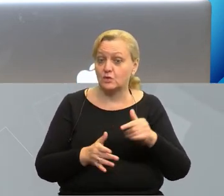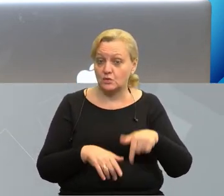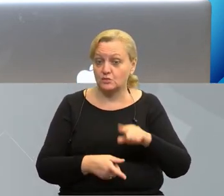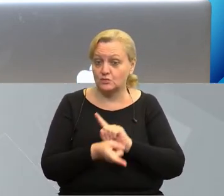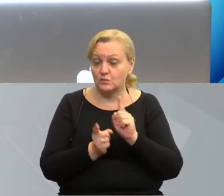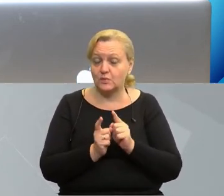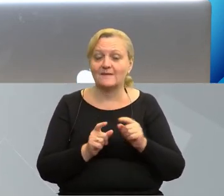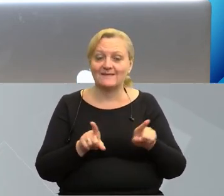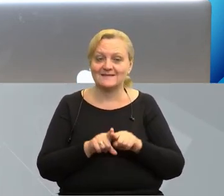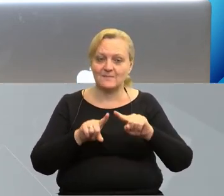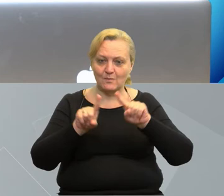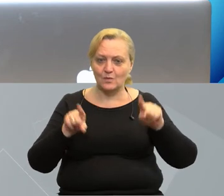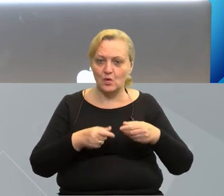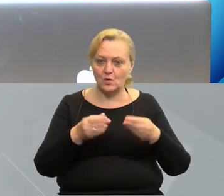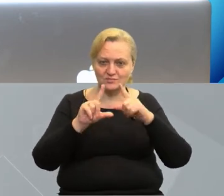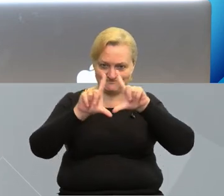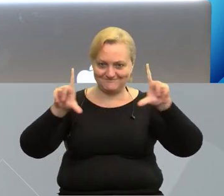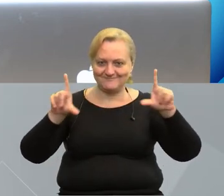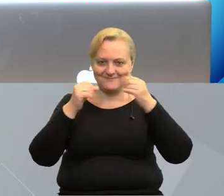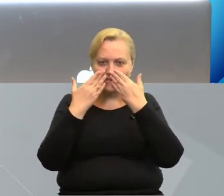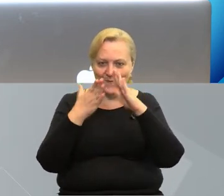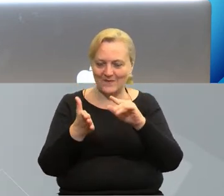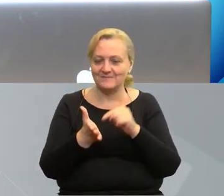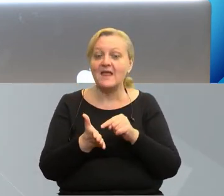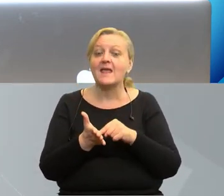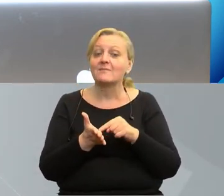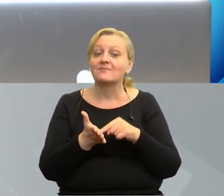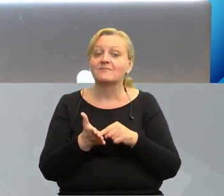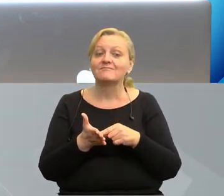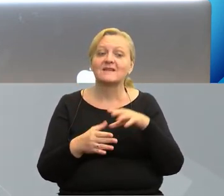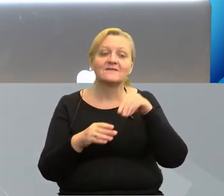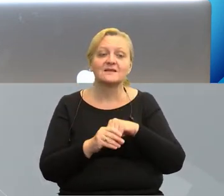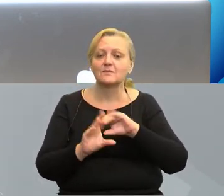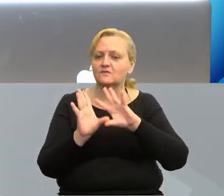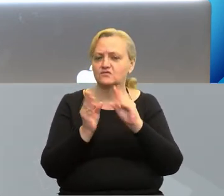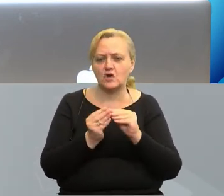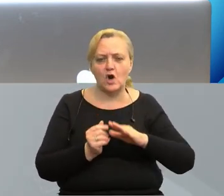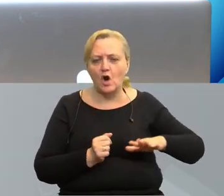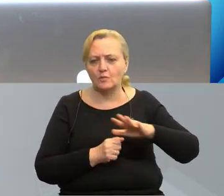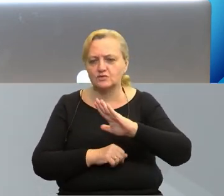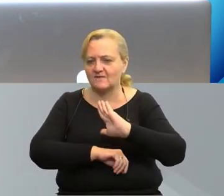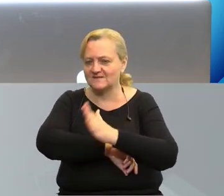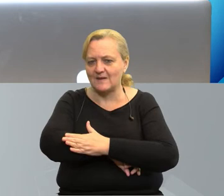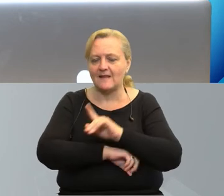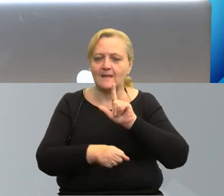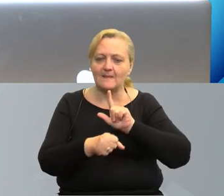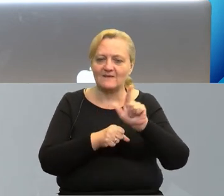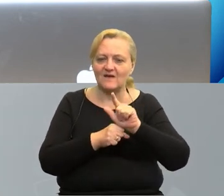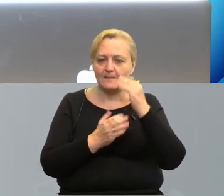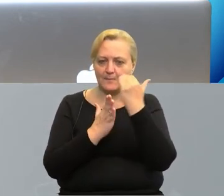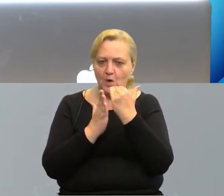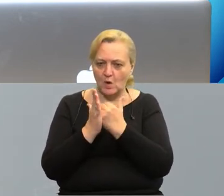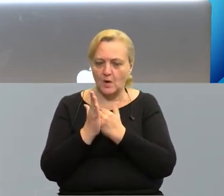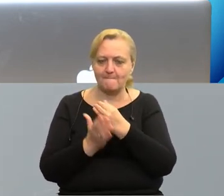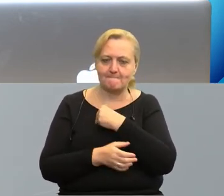spotkanie także broszurę, która prezentuje, zawiera wszystkie obszary wsparcia naszych dwunastu programów,